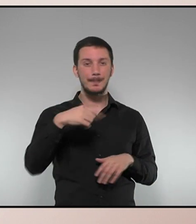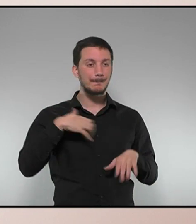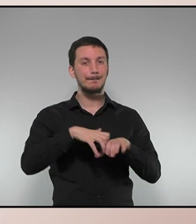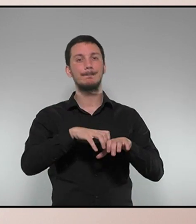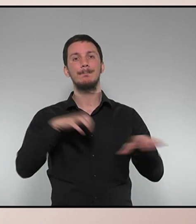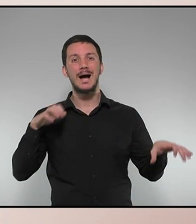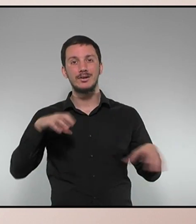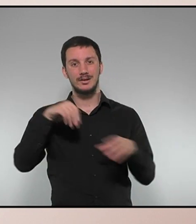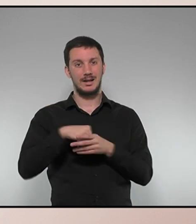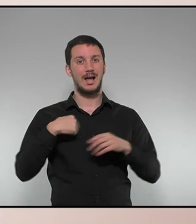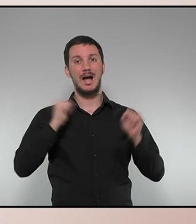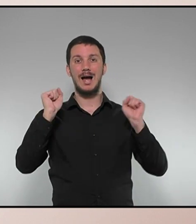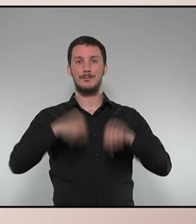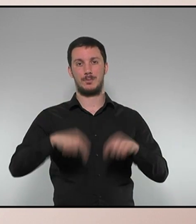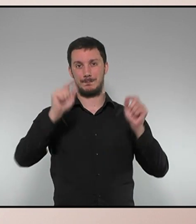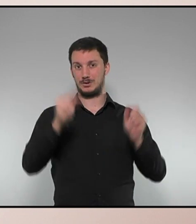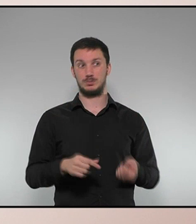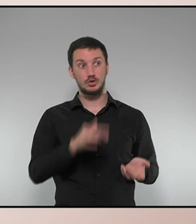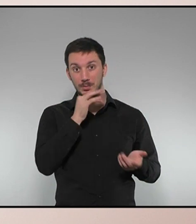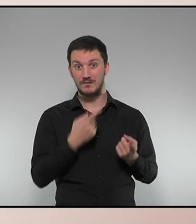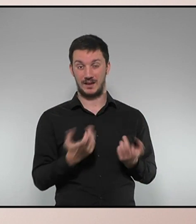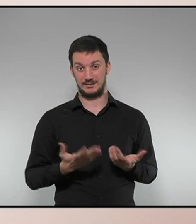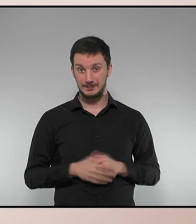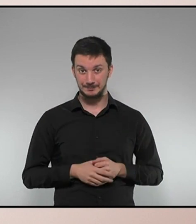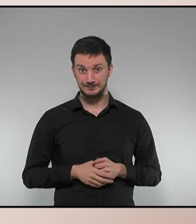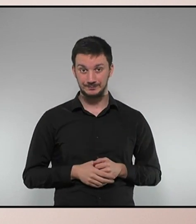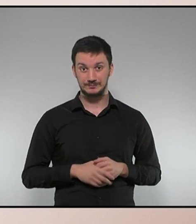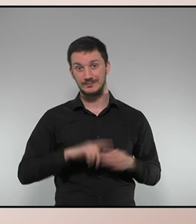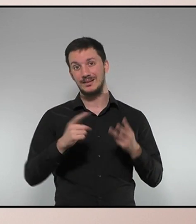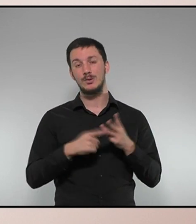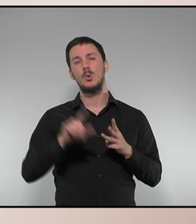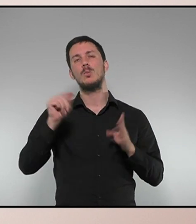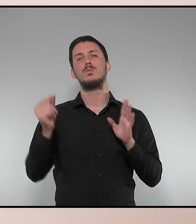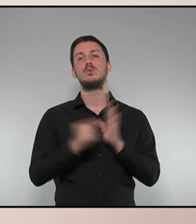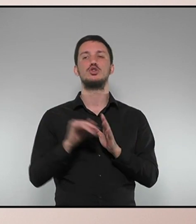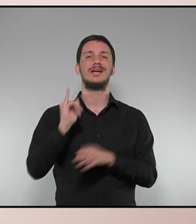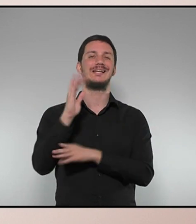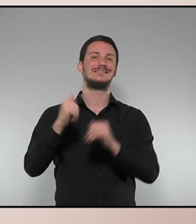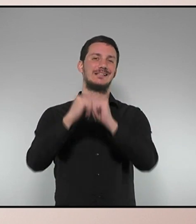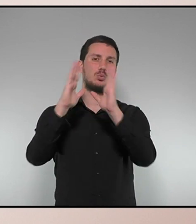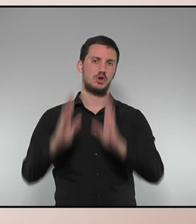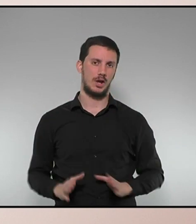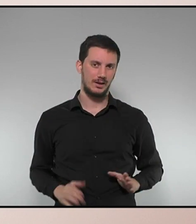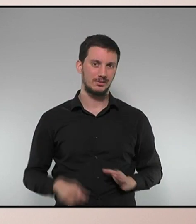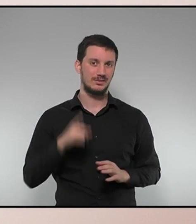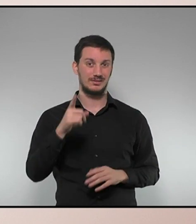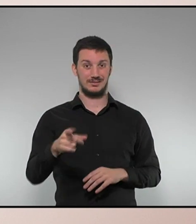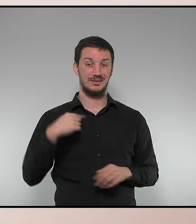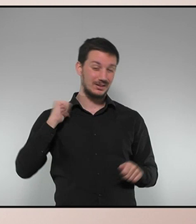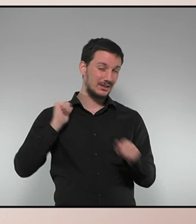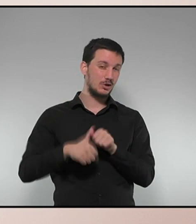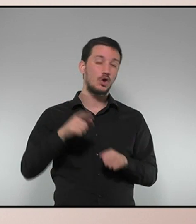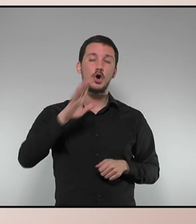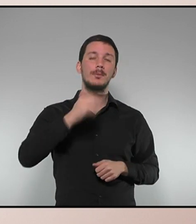per aprovar pressupostos. I tercer i últim, l'eix institucional. El seu govern és el govern més dèbil de la